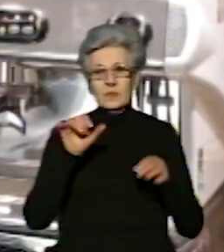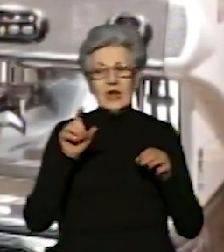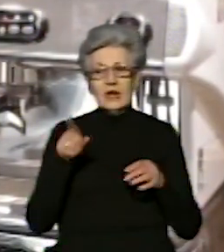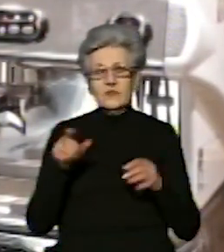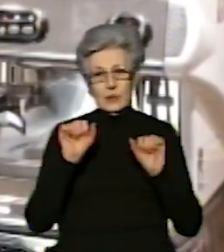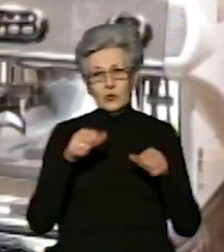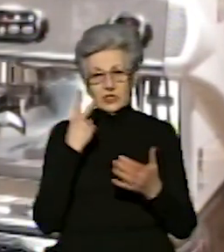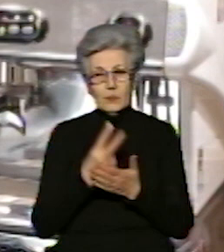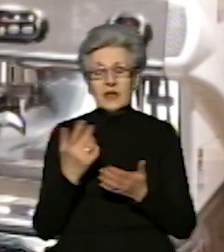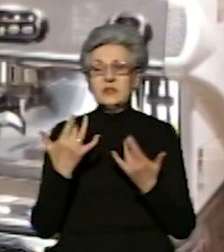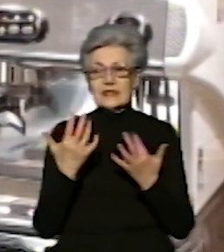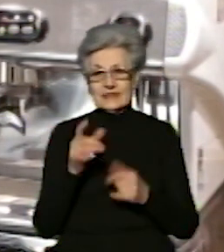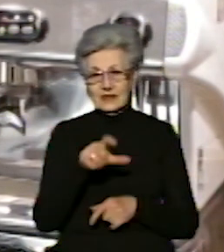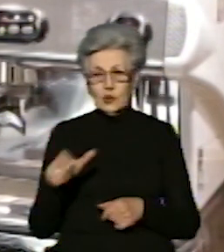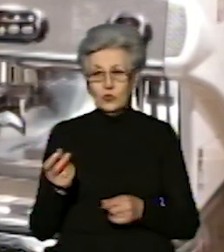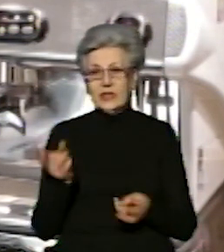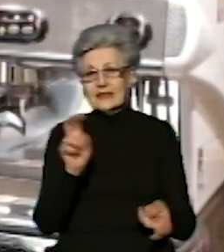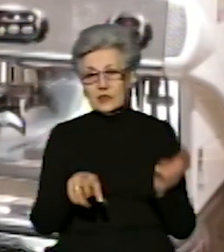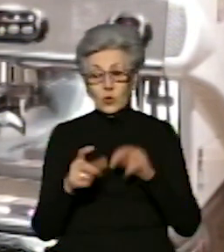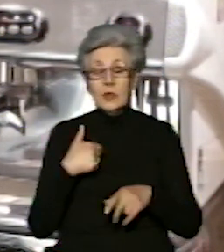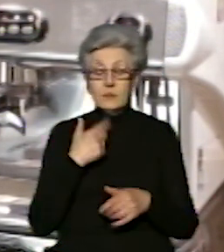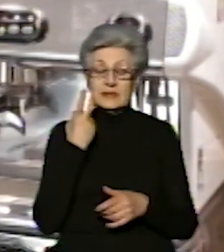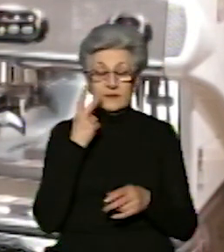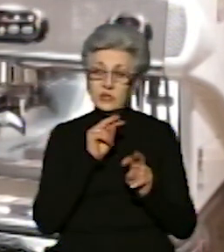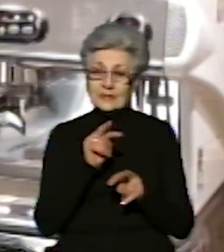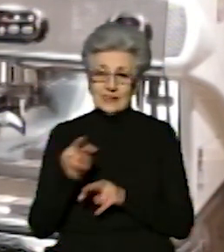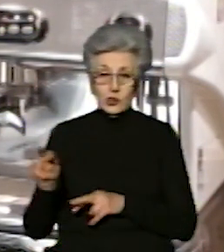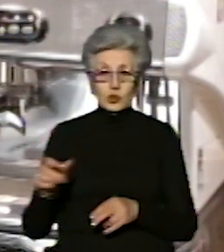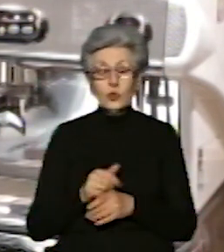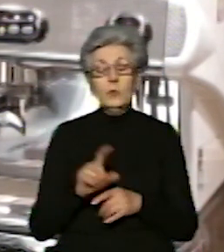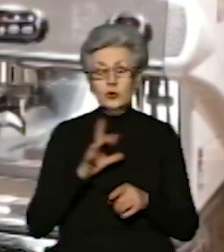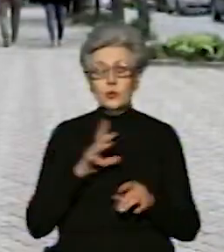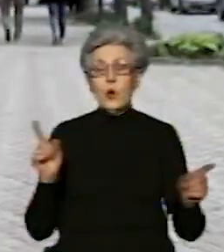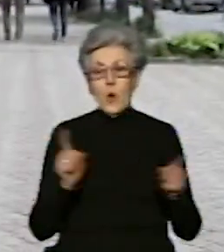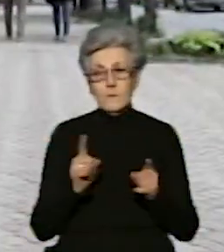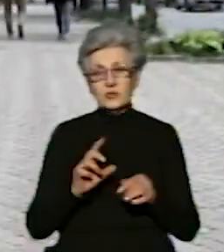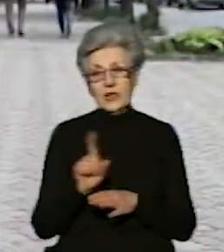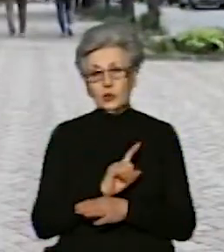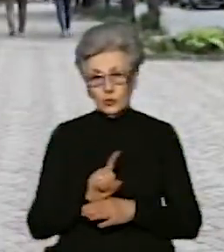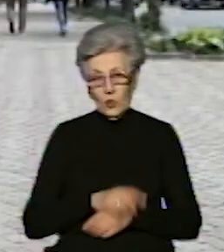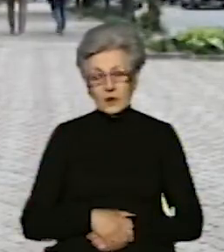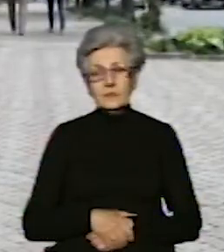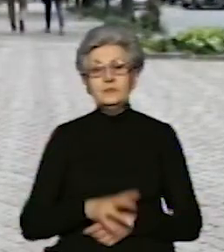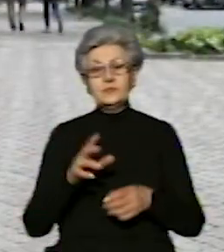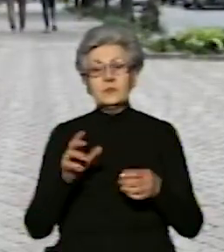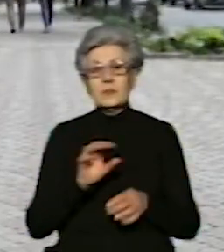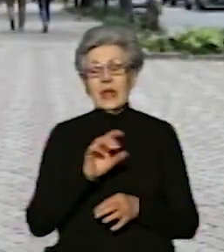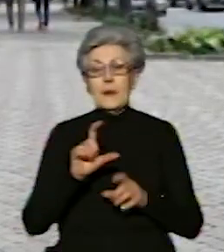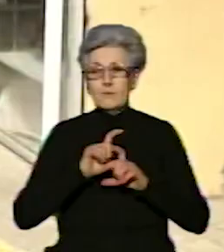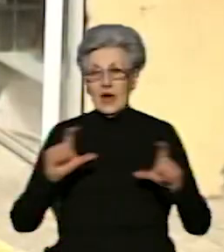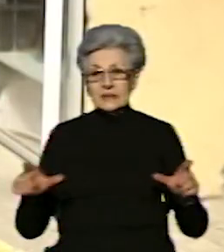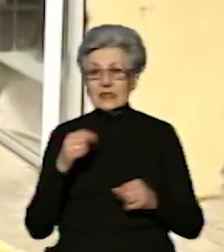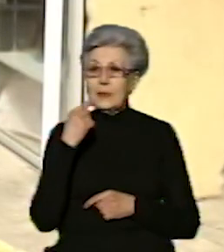скільки людей буде заходити і знати, чи зможемо в цих умовах працювати також. Салонам краси, речовим магазинам та